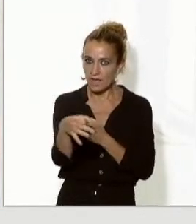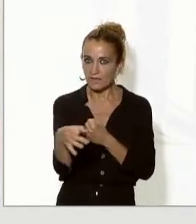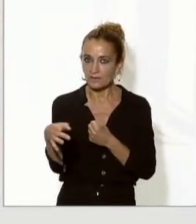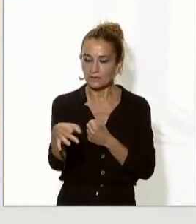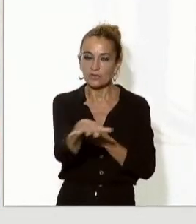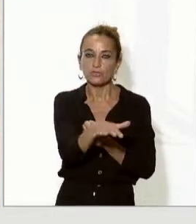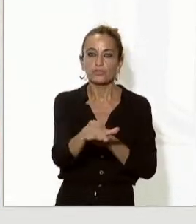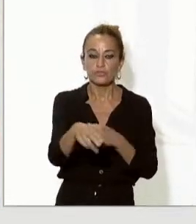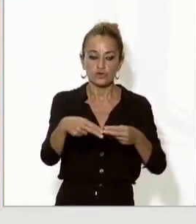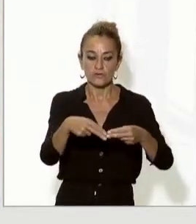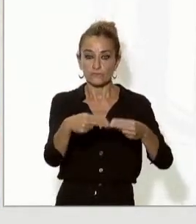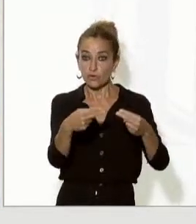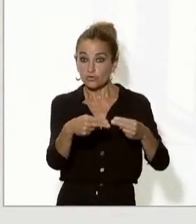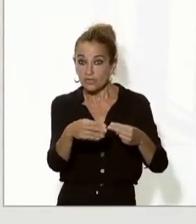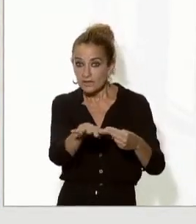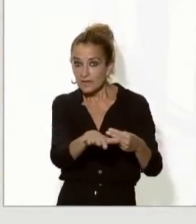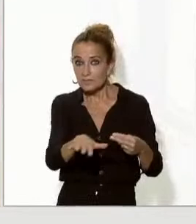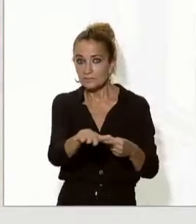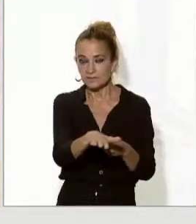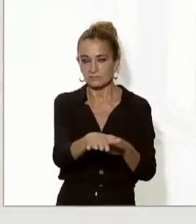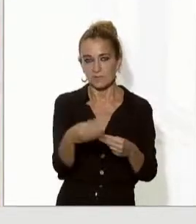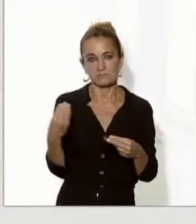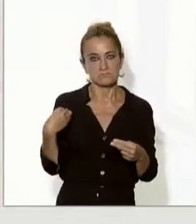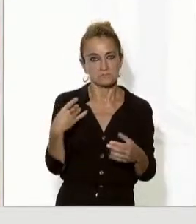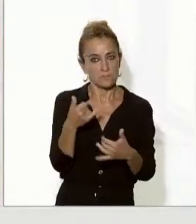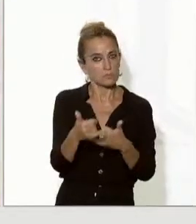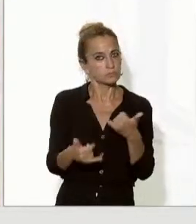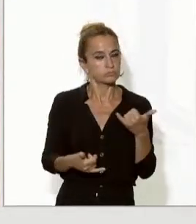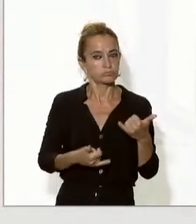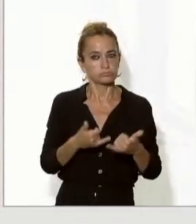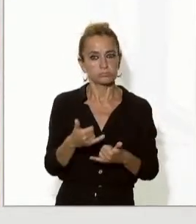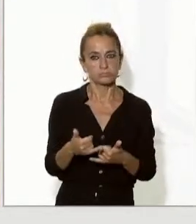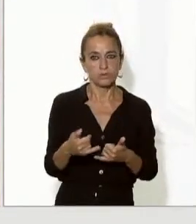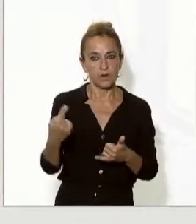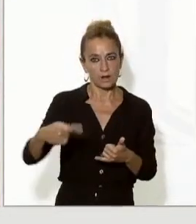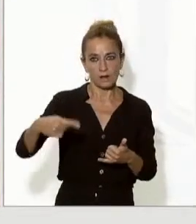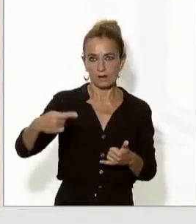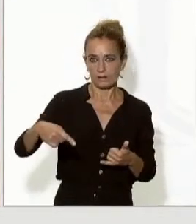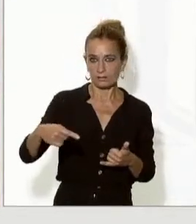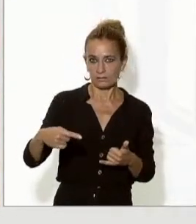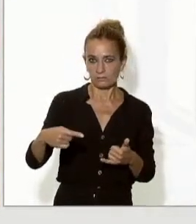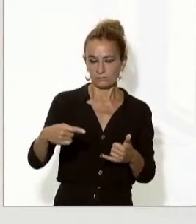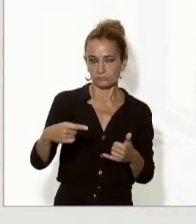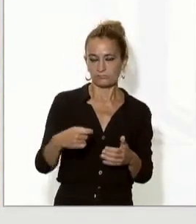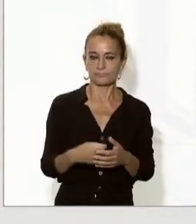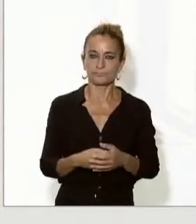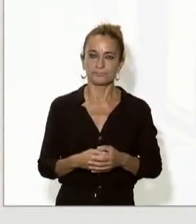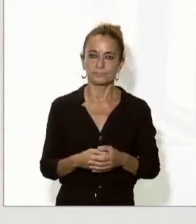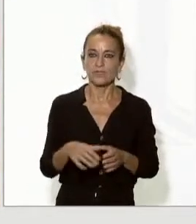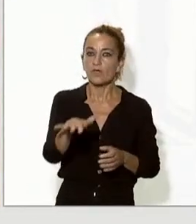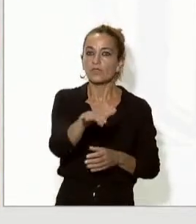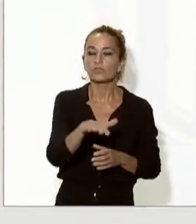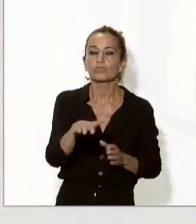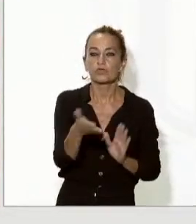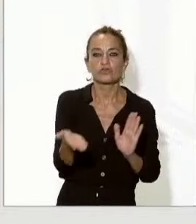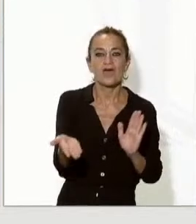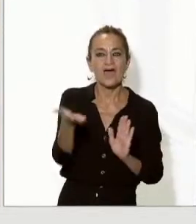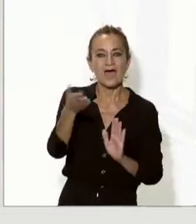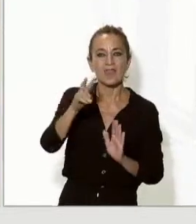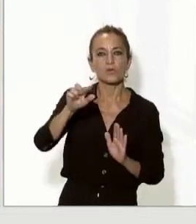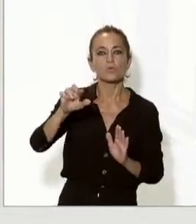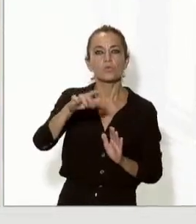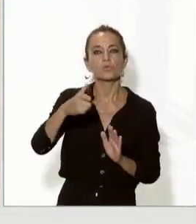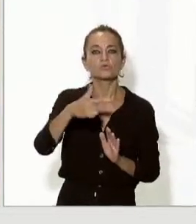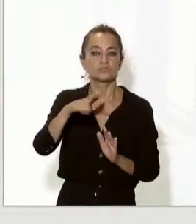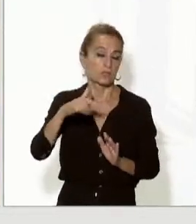fronterera durant els darrers anys, és veritat que aquesta problemàtica també s'està produint a la zona de l'Alurgell. Per tant, com a problemàtica